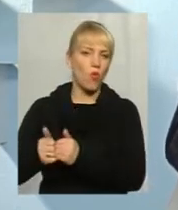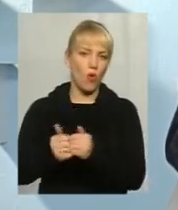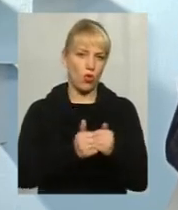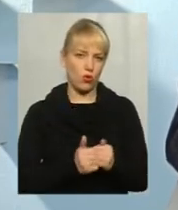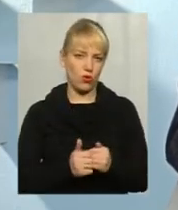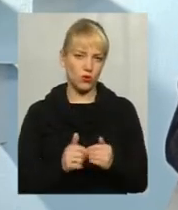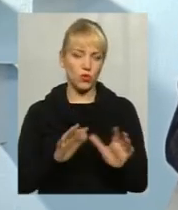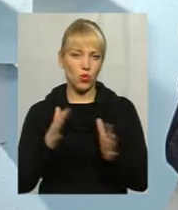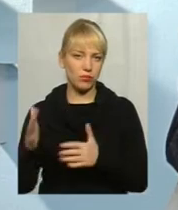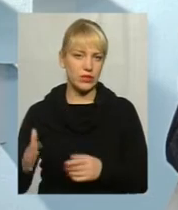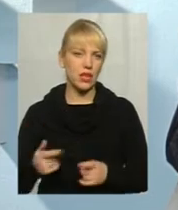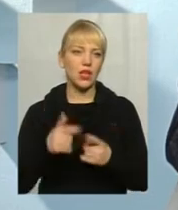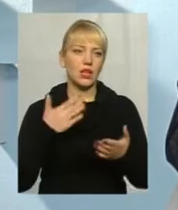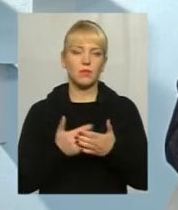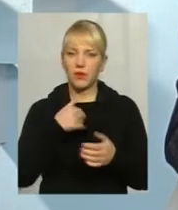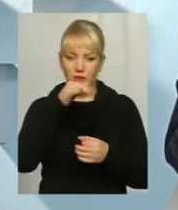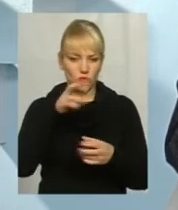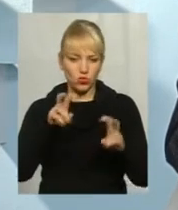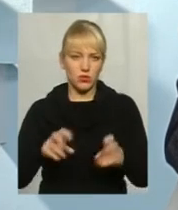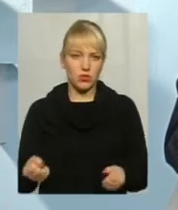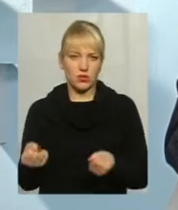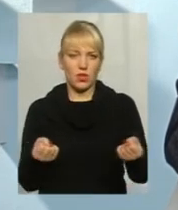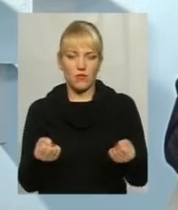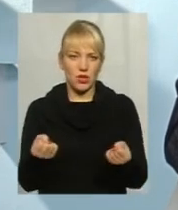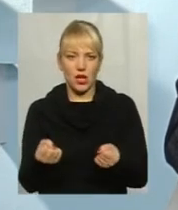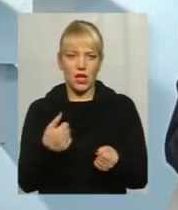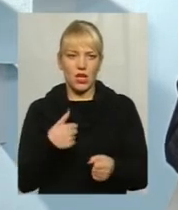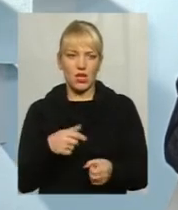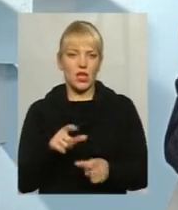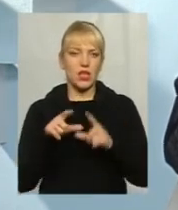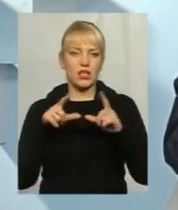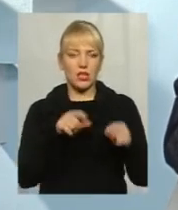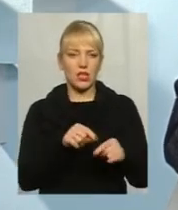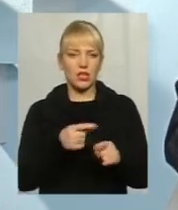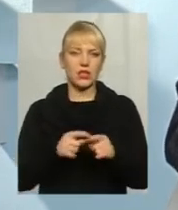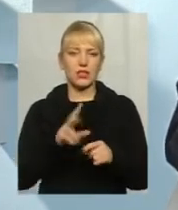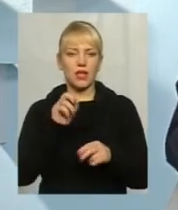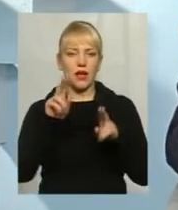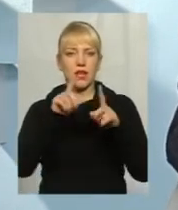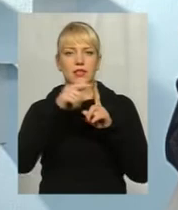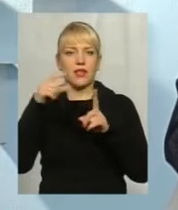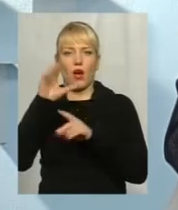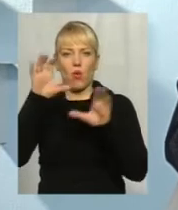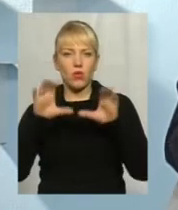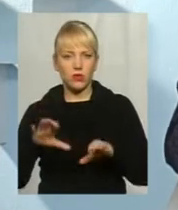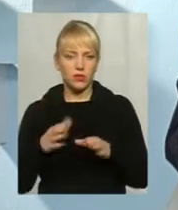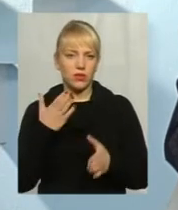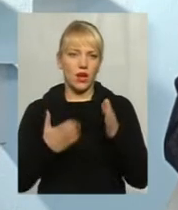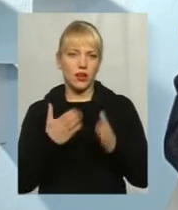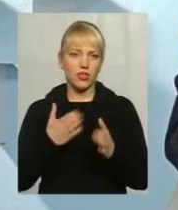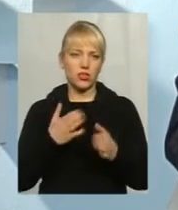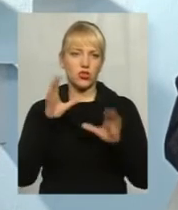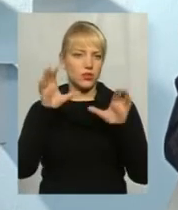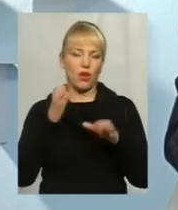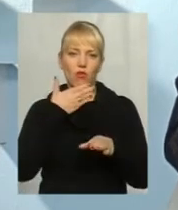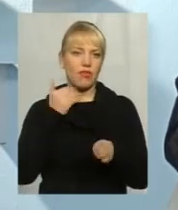Я ж не можу сісти за руль автомобіля, їхати за правилами, починемо законодавство, коли кругом закони